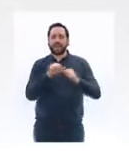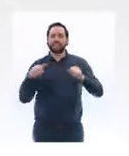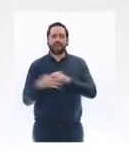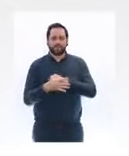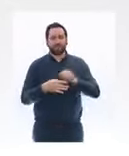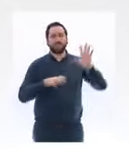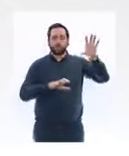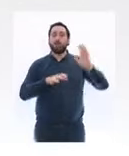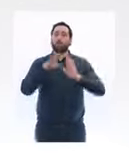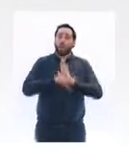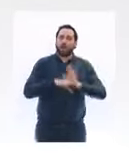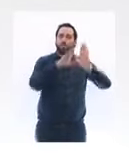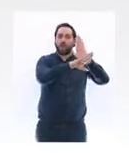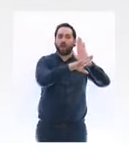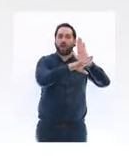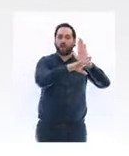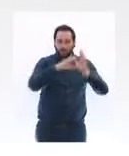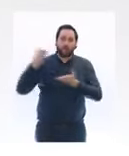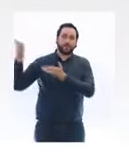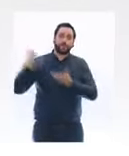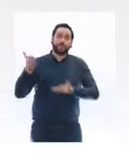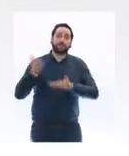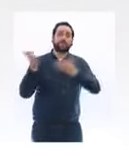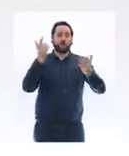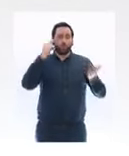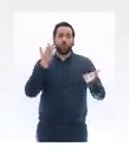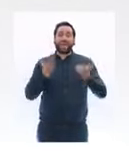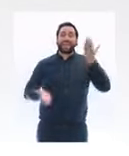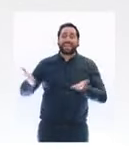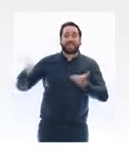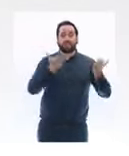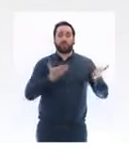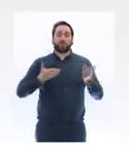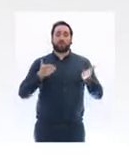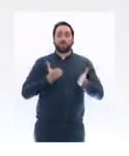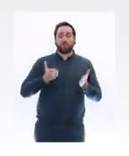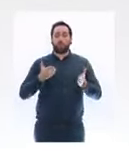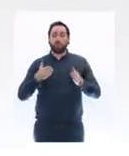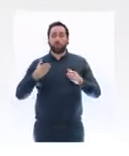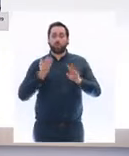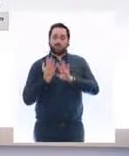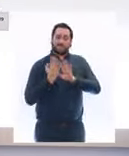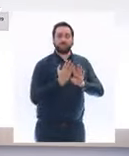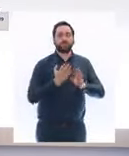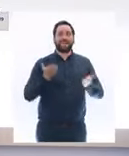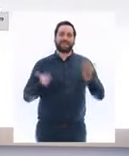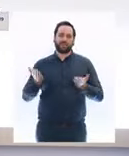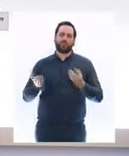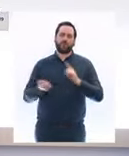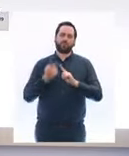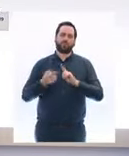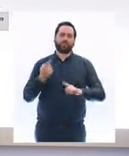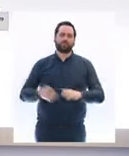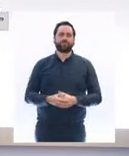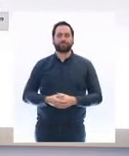permet d'éviter une saturation rapide des réanimations dans nos hôpitaux. Monsieur le Premier ministre, j'ai déclenché le plan